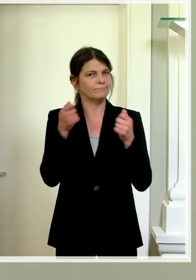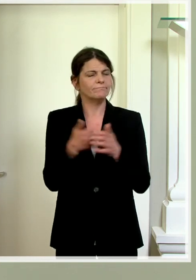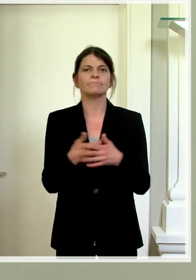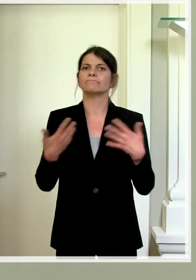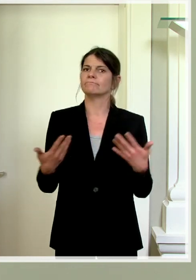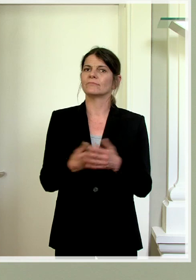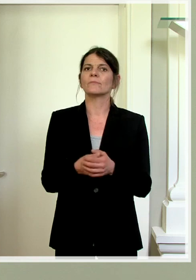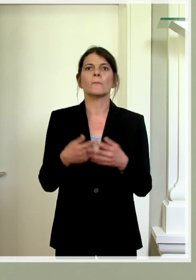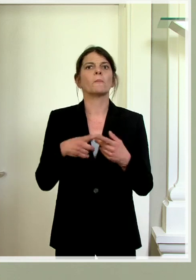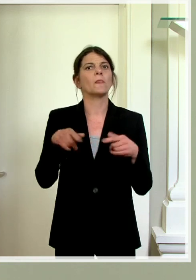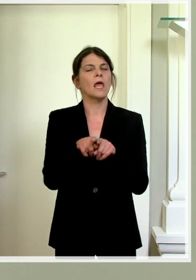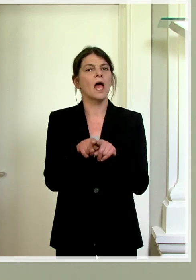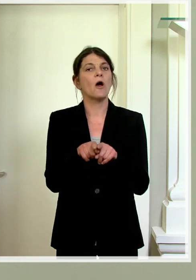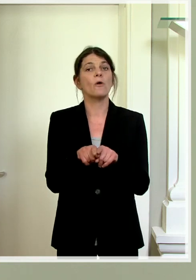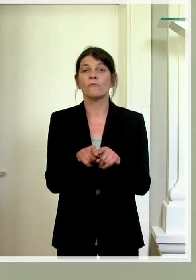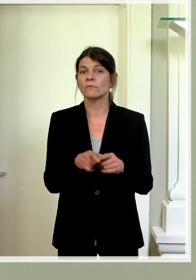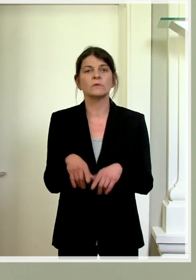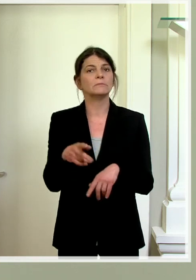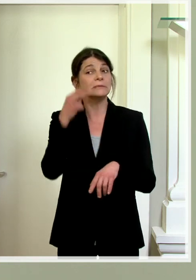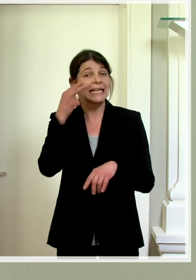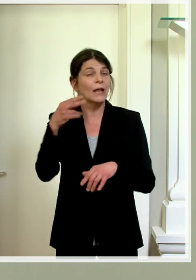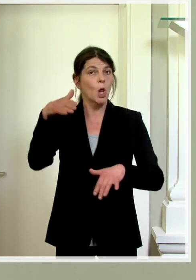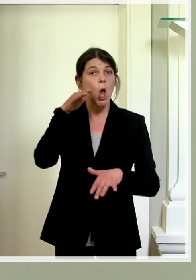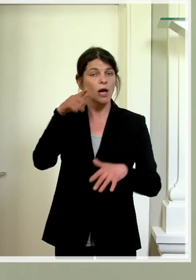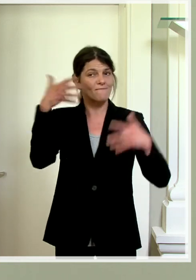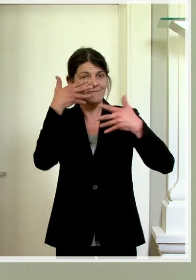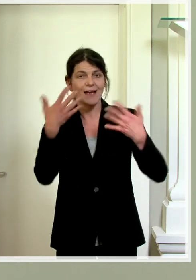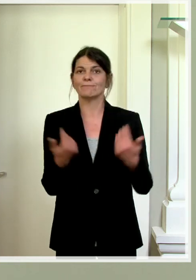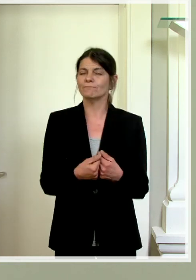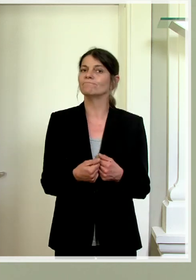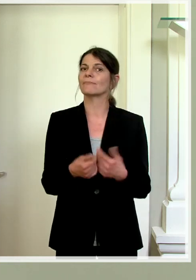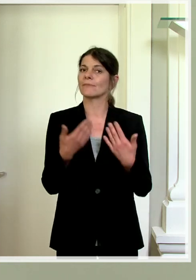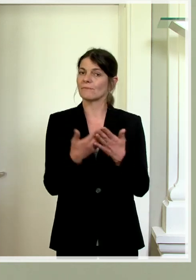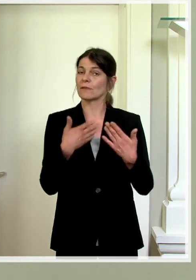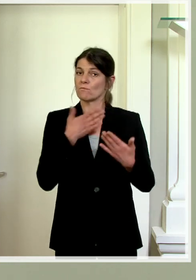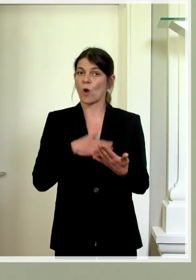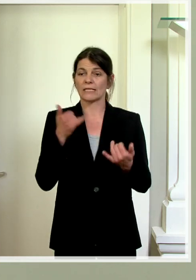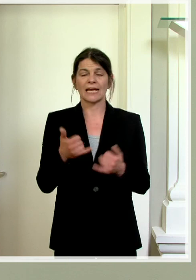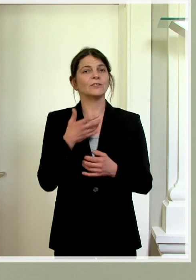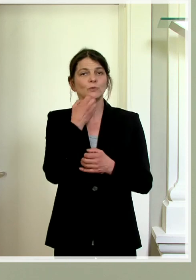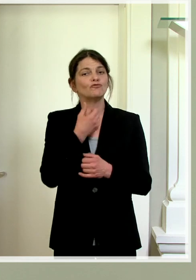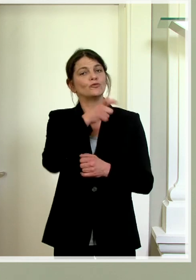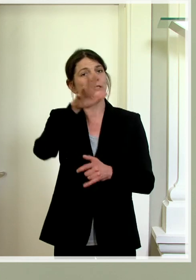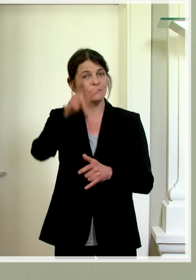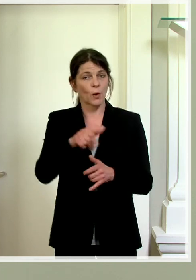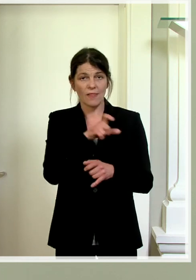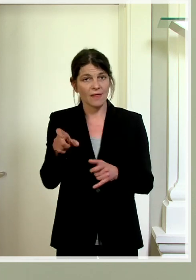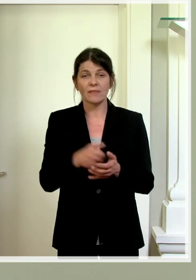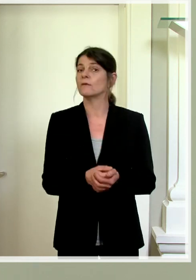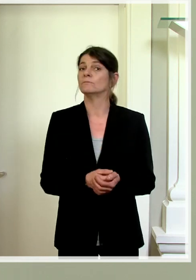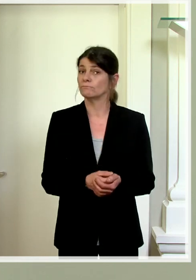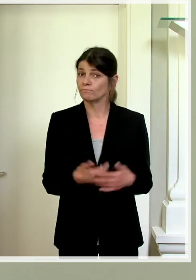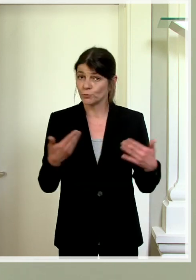Zusehern und Hörern an den Bildschirmen möchte ich jetzt ein schönes Wochenende wünschen